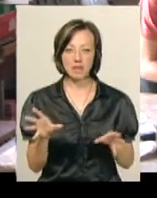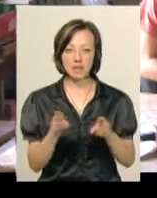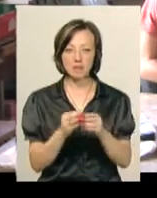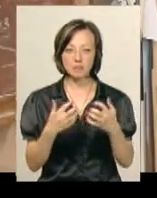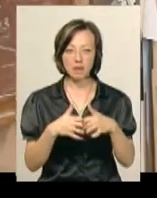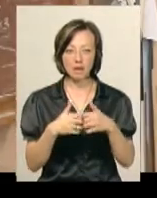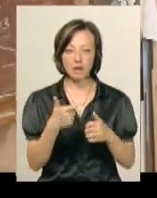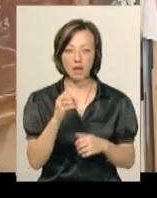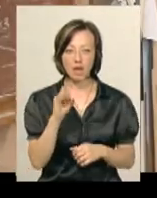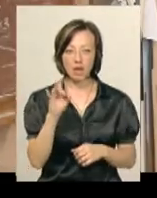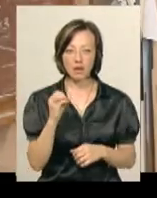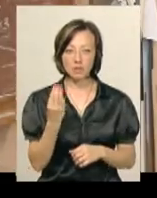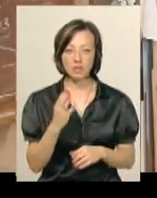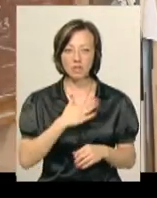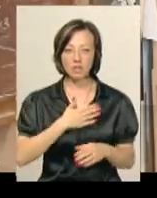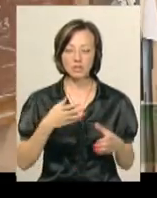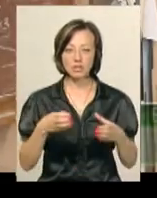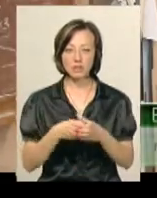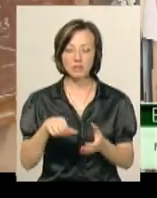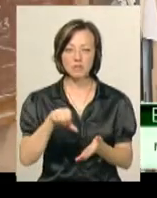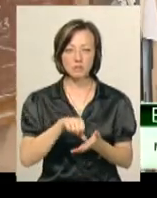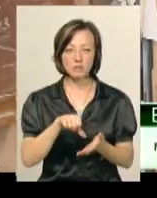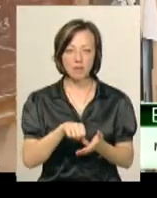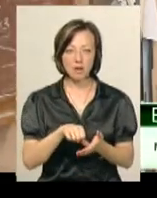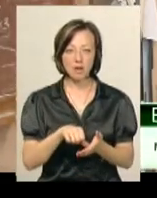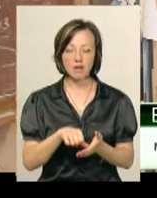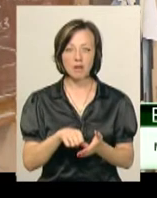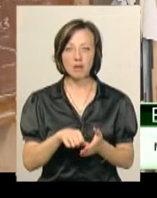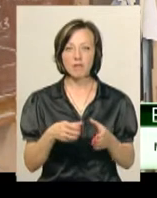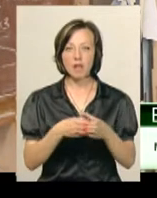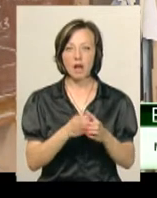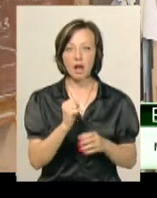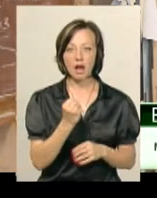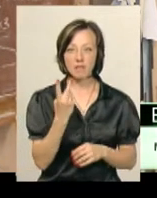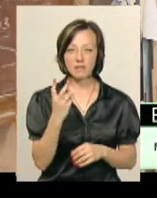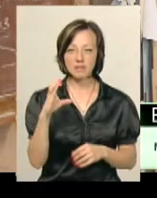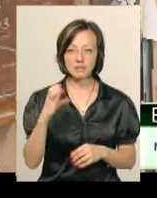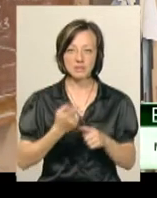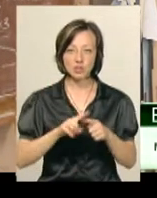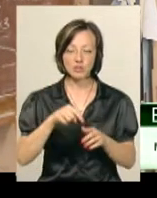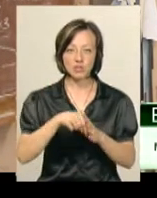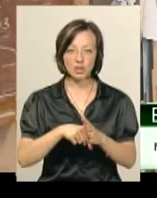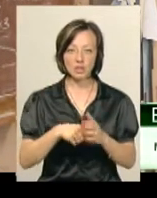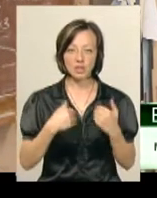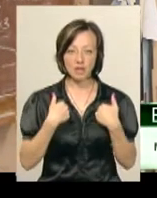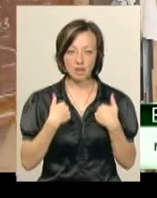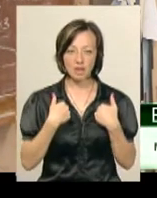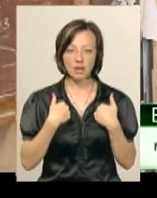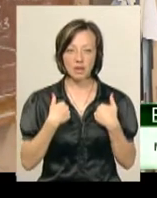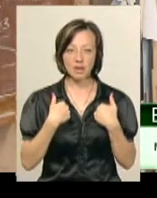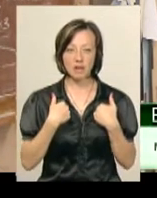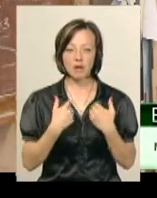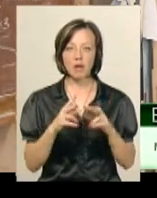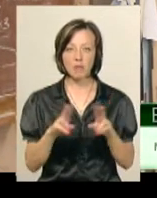Герешем. Наш екіпаж виступає в класі F2C. Це означає, що я в екіпажу